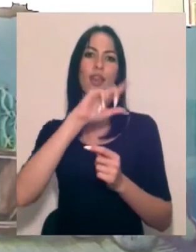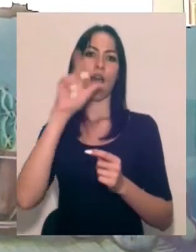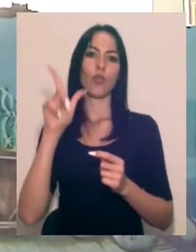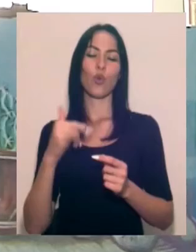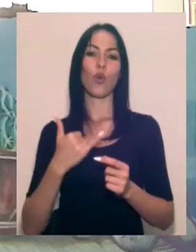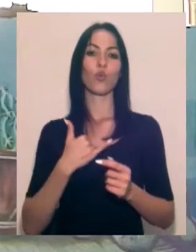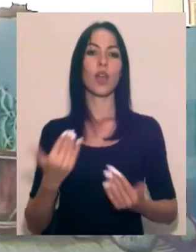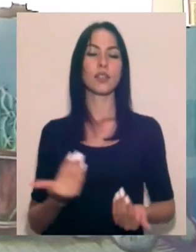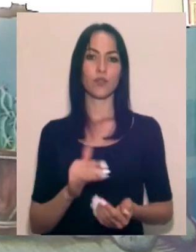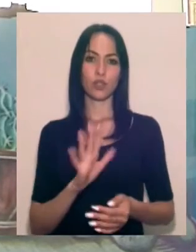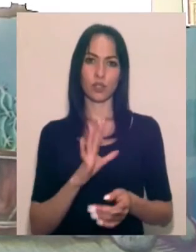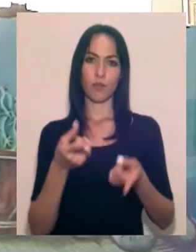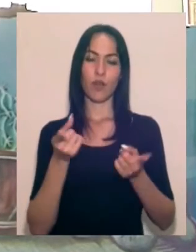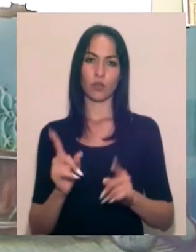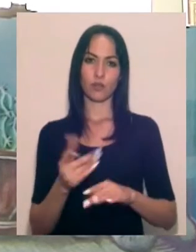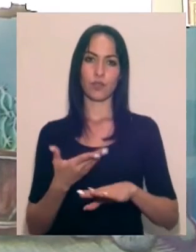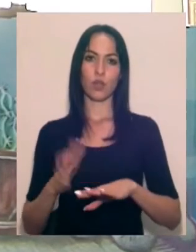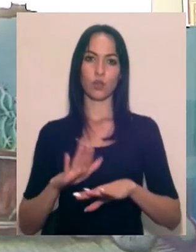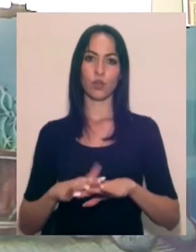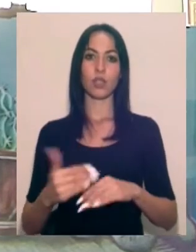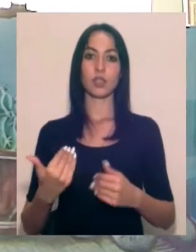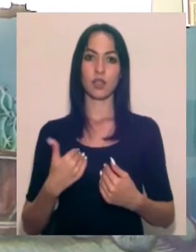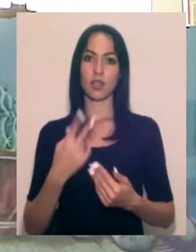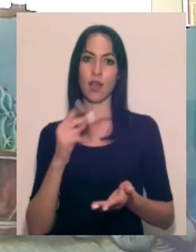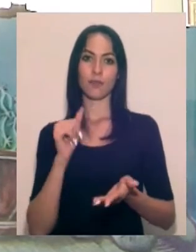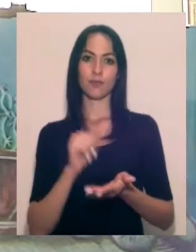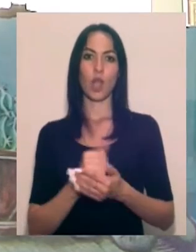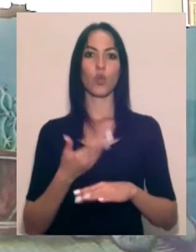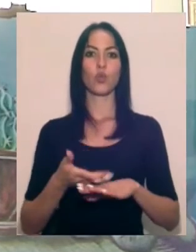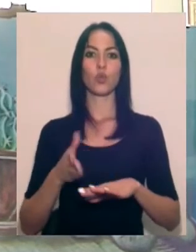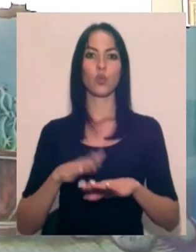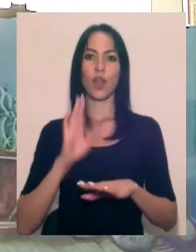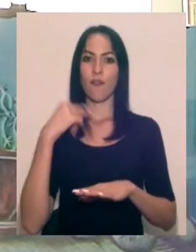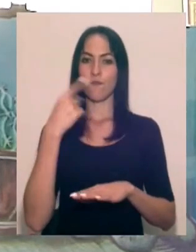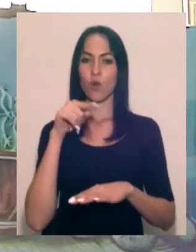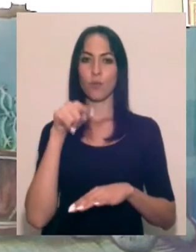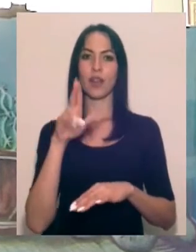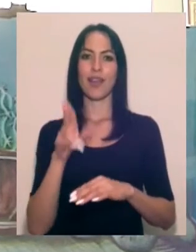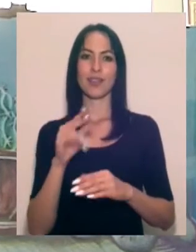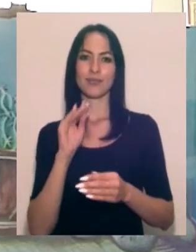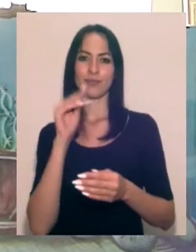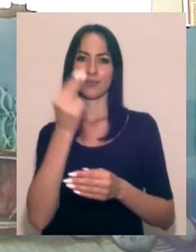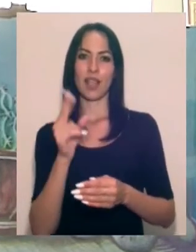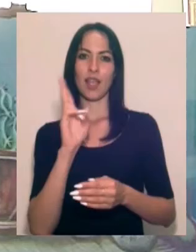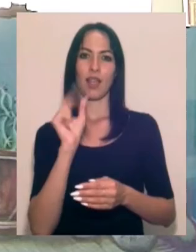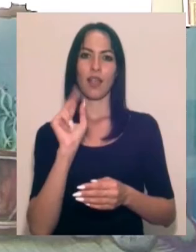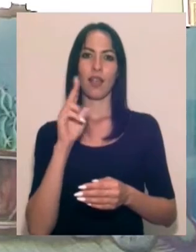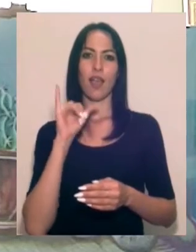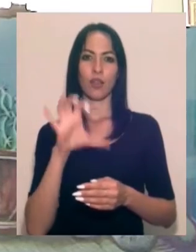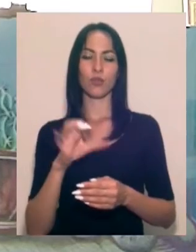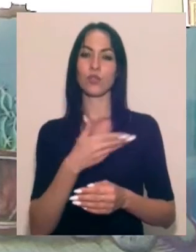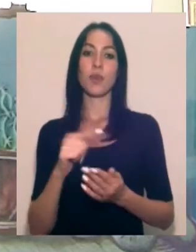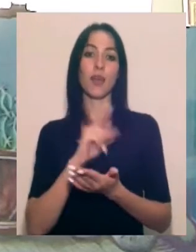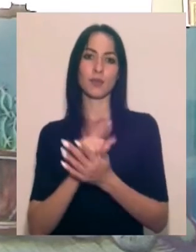бувають трудності. Я символізувала трудності в образі кактуса. Ми обов'язково зустрічаємо кактуси в нашій